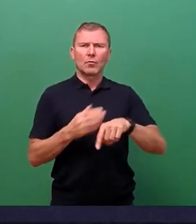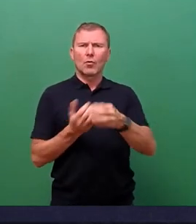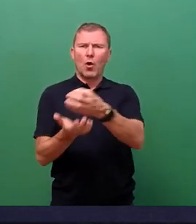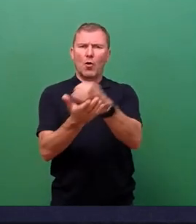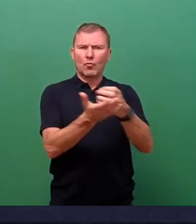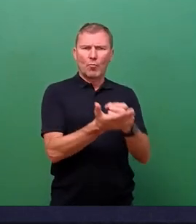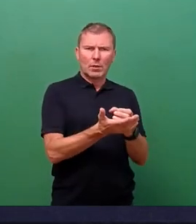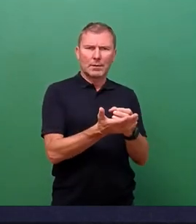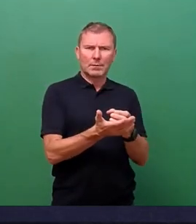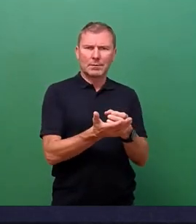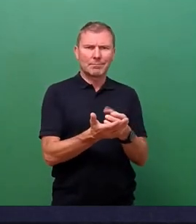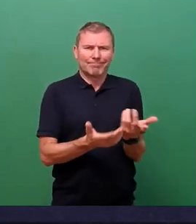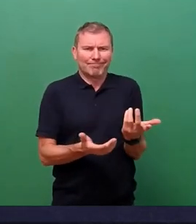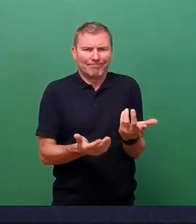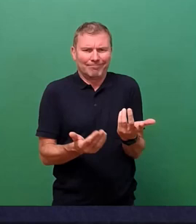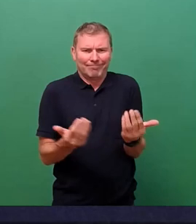konform gehen.